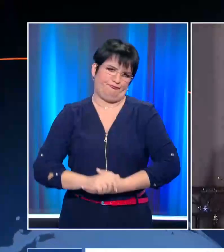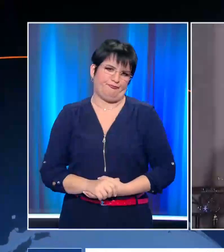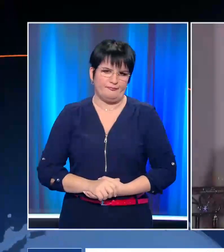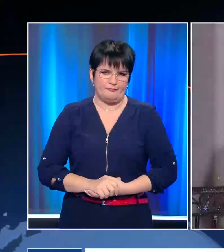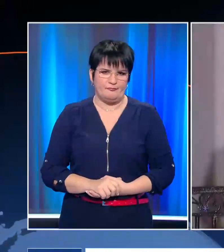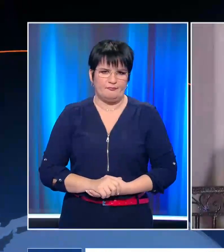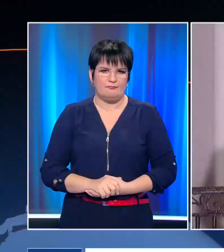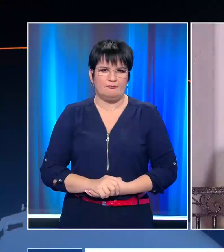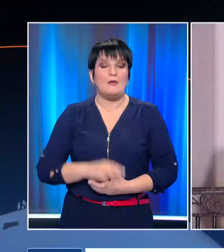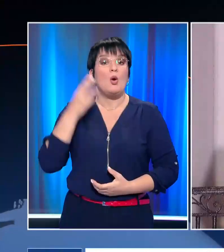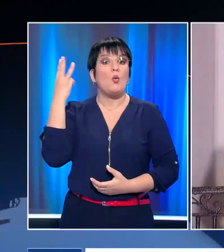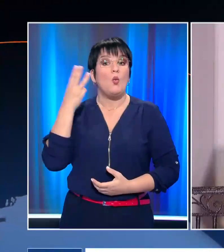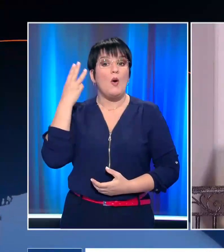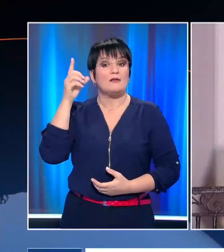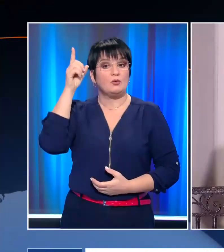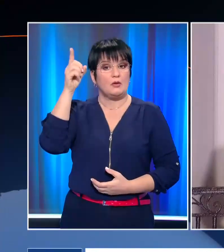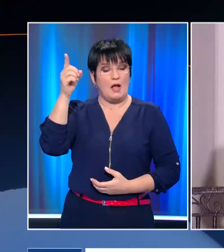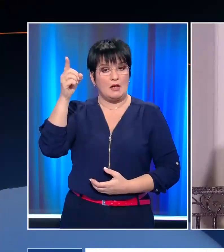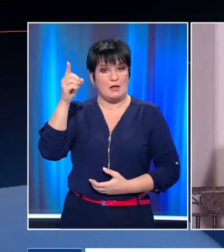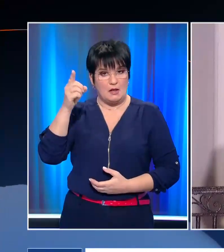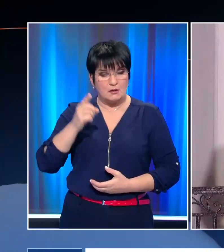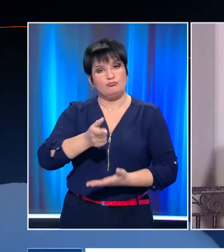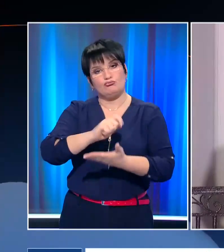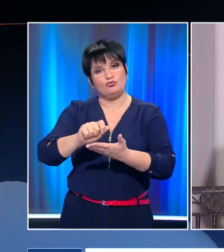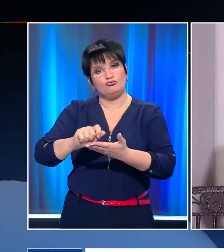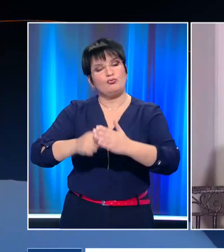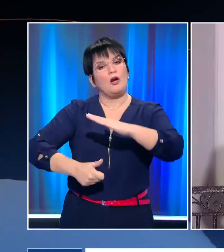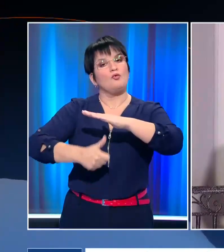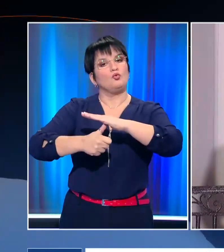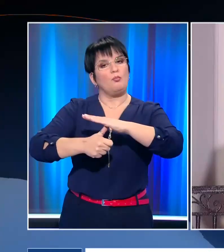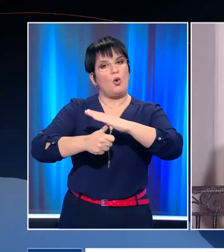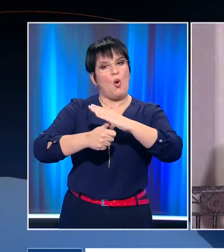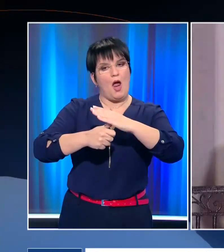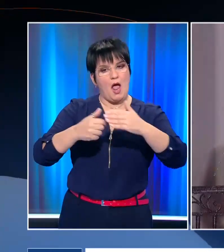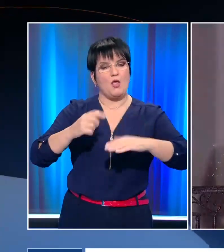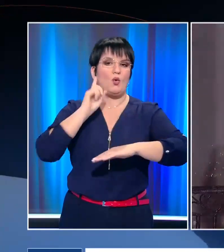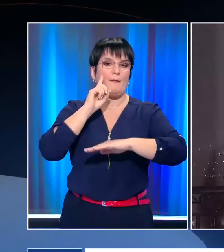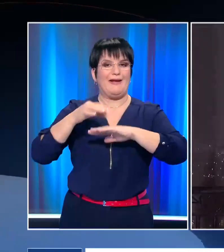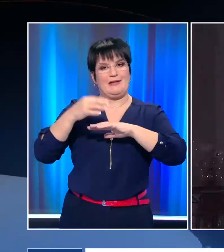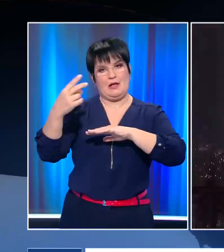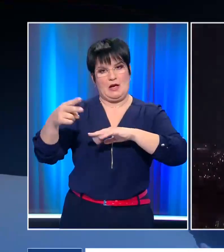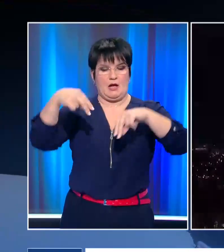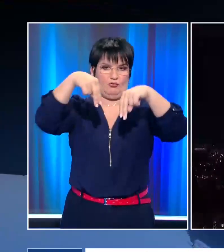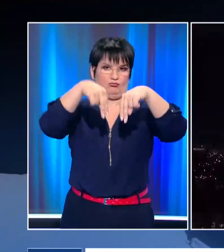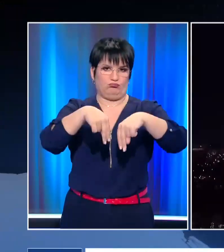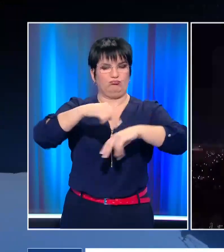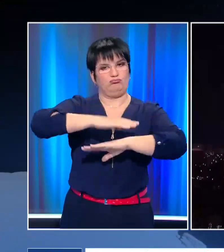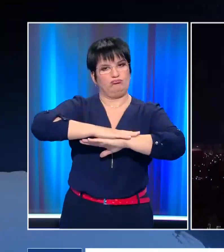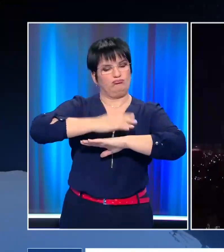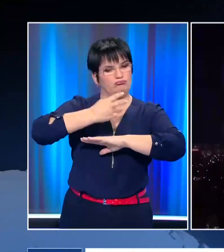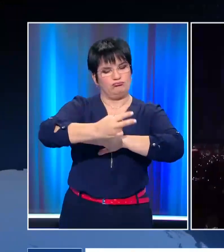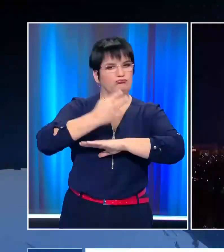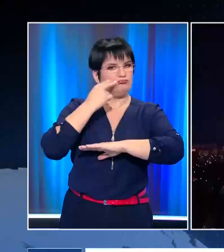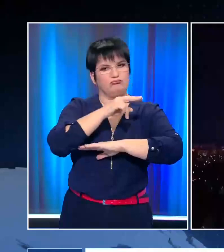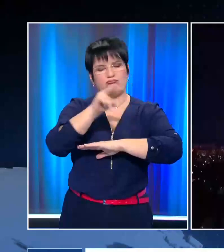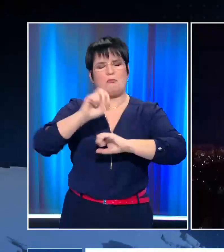Ο ουρανός της Βάσινγκτον έχει φωτίσει από χιλιάδες βεγγαλικά και ο Τζο Μπάιντεν με τη σύζυγό του Τζιλ στο πλευρό του χαιρετά από